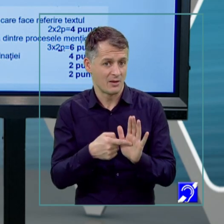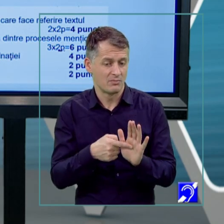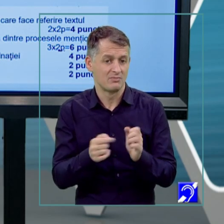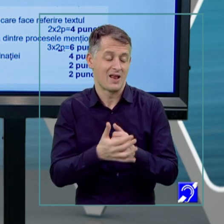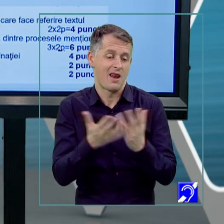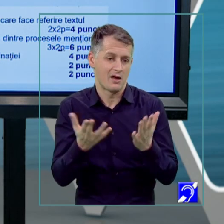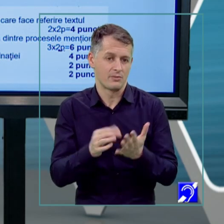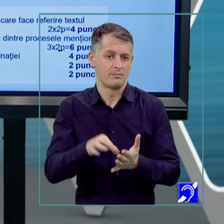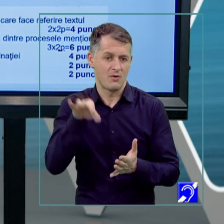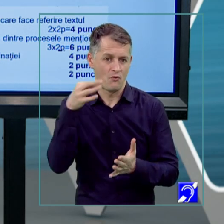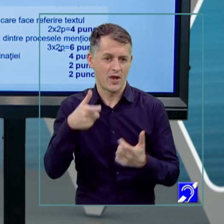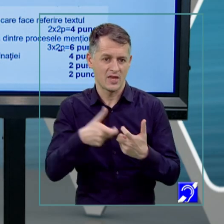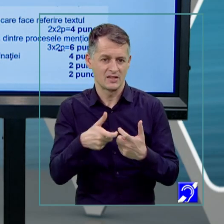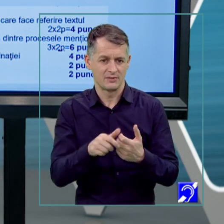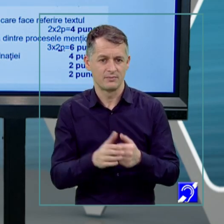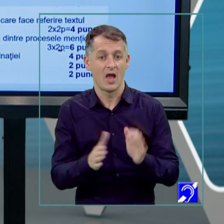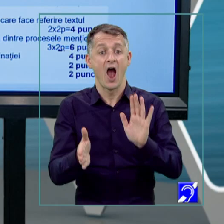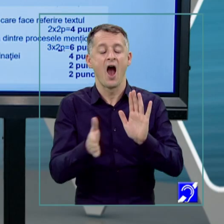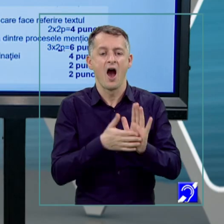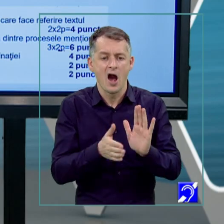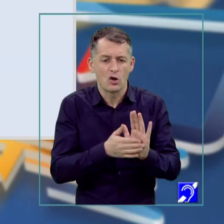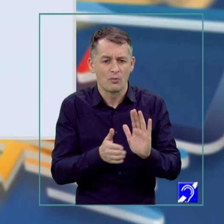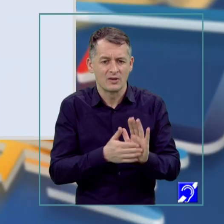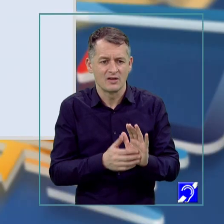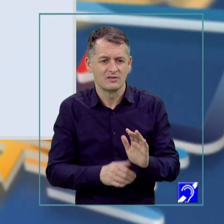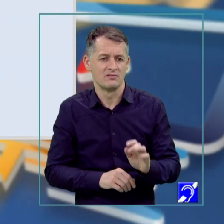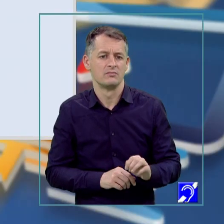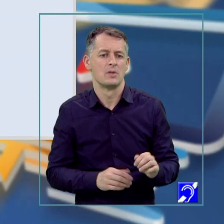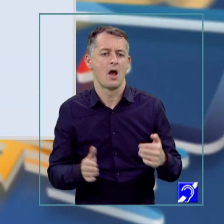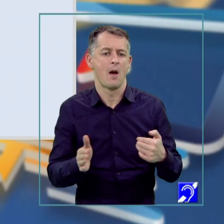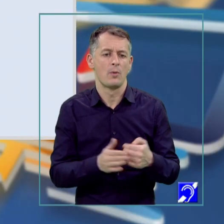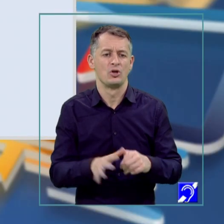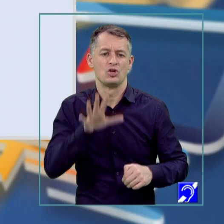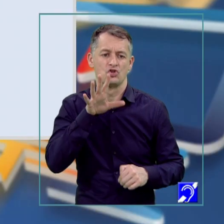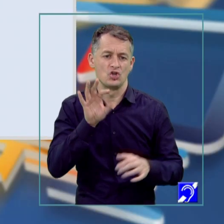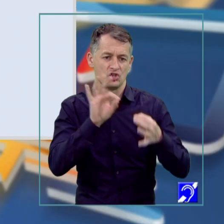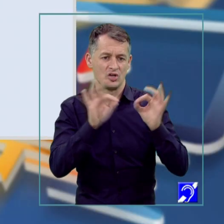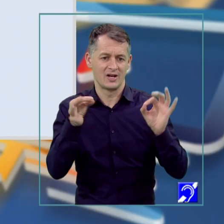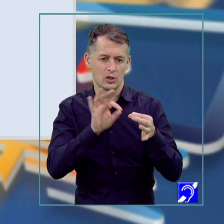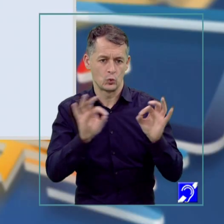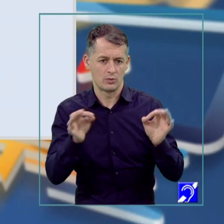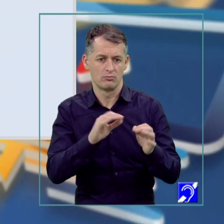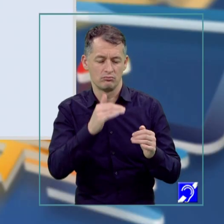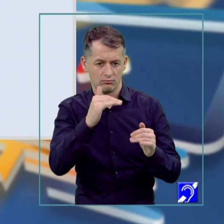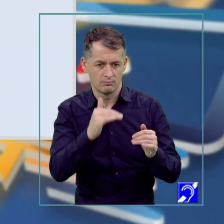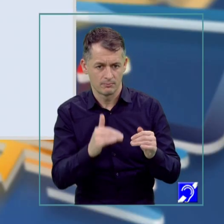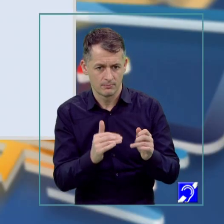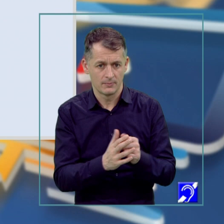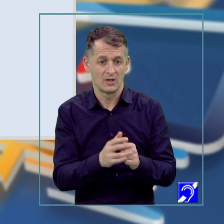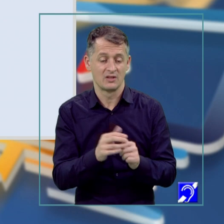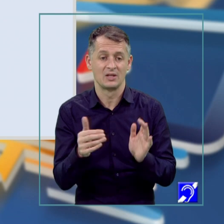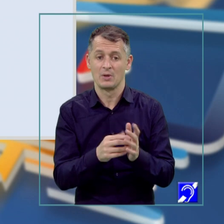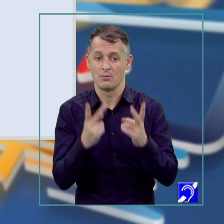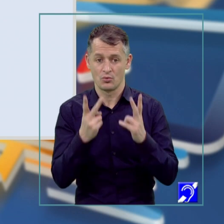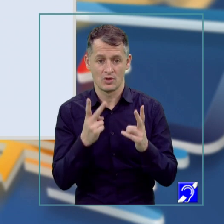mod concret. Argumentați în aproximativ cinci rânduri. Deci aceste cinci rânduri trebuie să țineți scondele pentru că